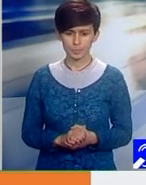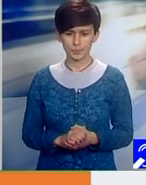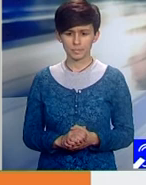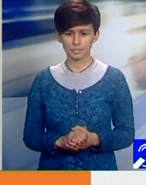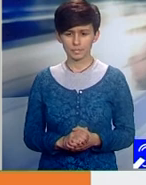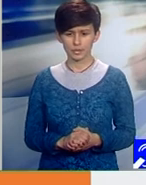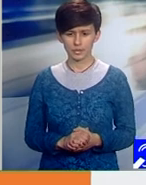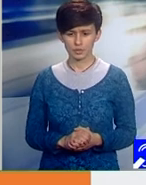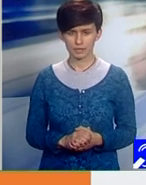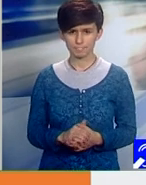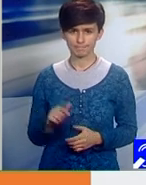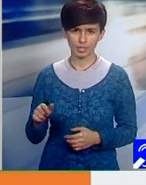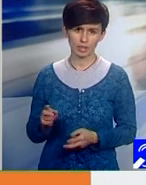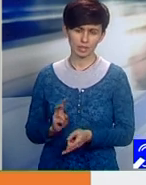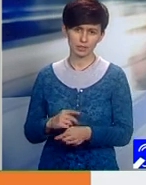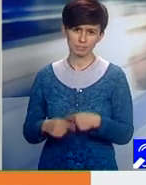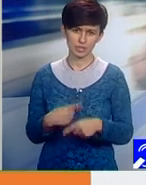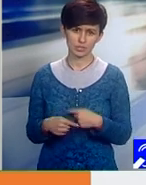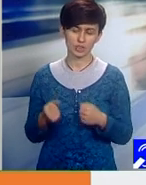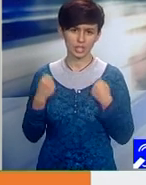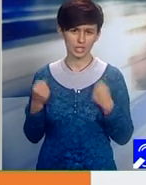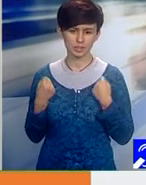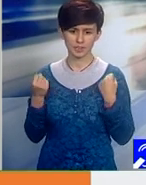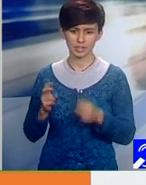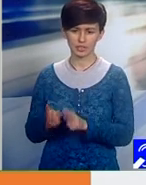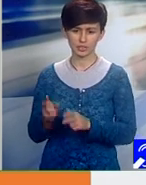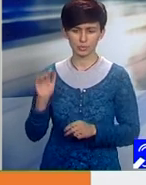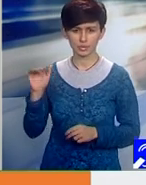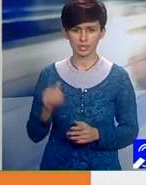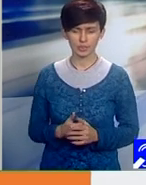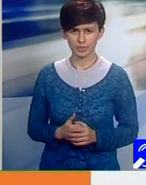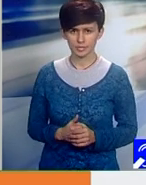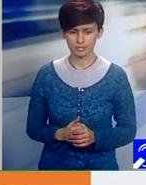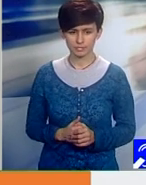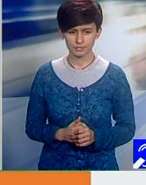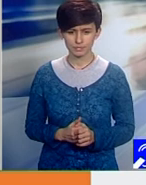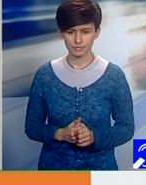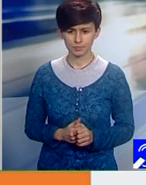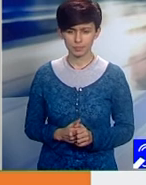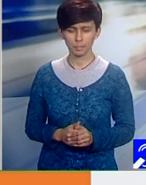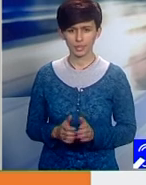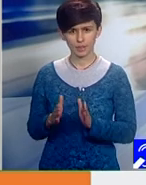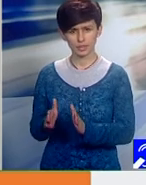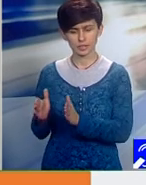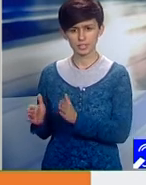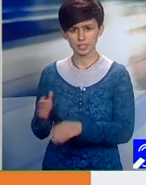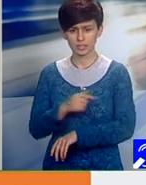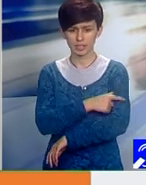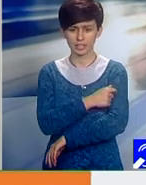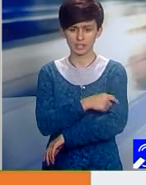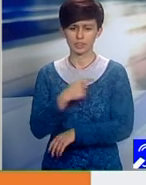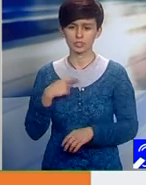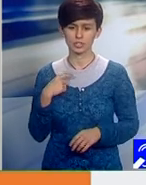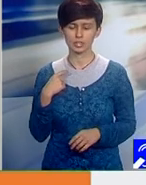a partea clinică. Știți cum își desășoră activitatea? Parța clinică de secțiile clinice, tocmai de aceea sunt clinice,